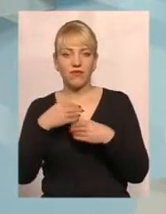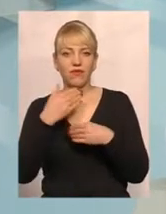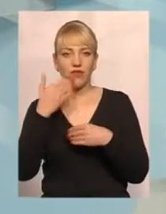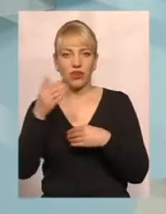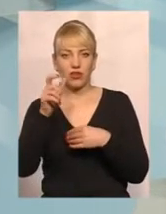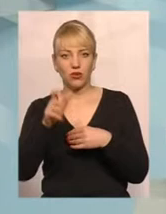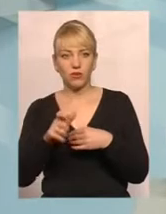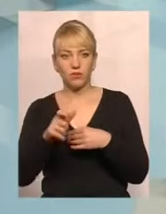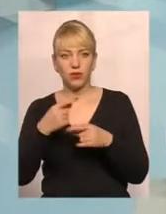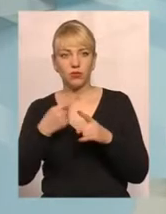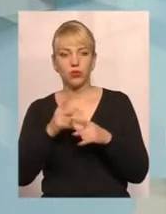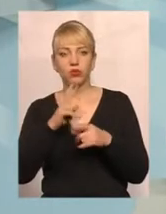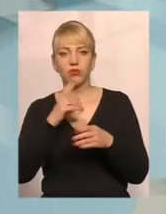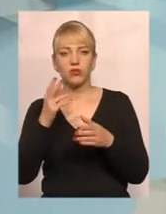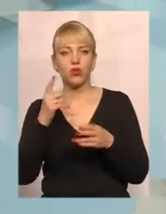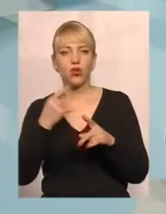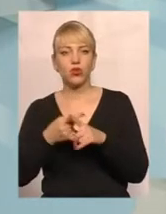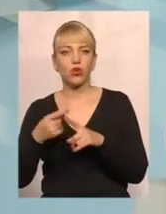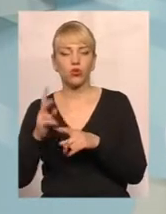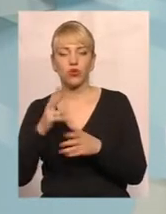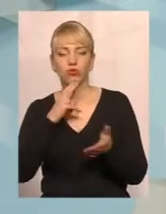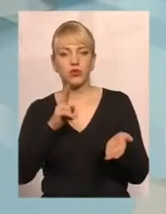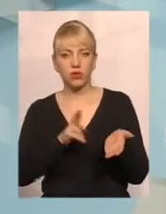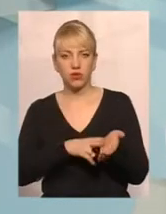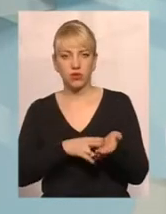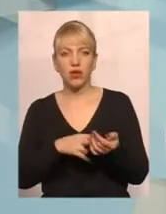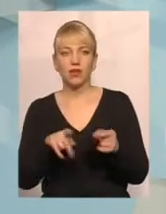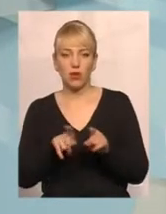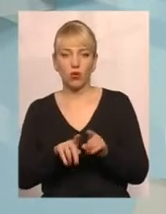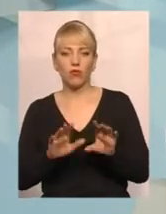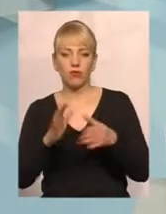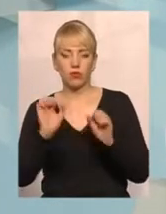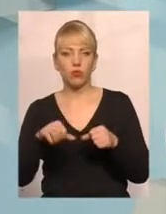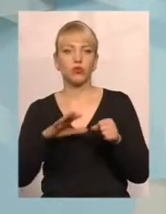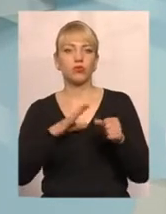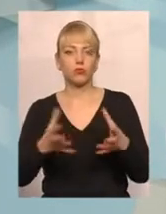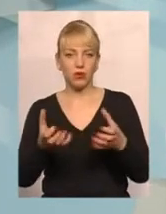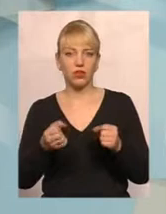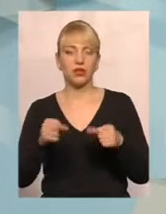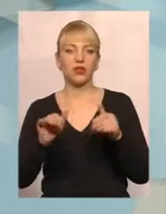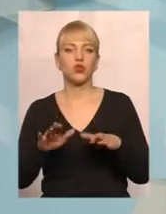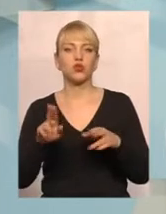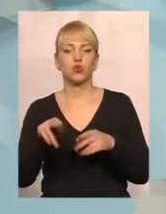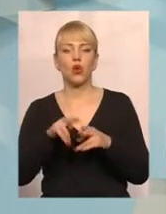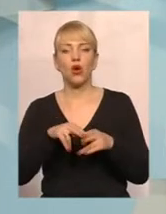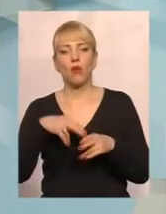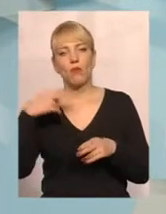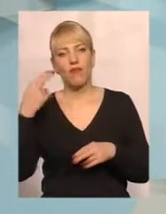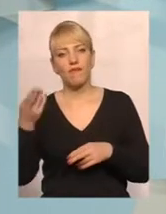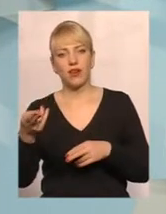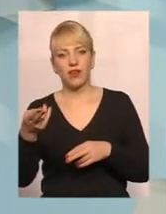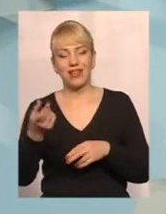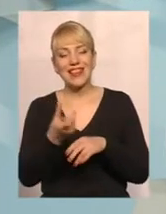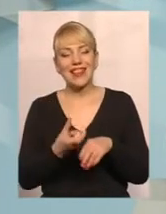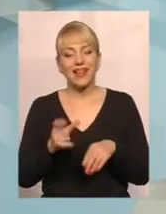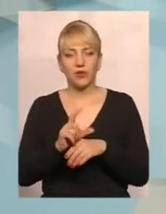хтось додатково зареєструвався, відповідно, в такому випадку можуть бути прийняті рішення щодо повернення надміру, я хочу ще раз